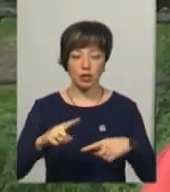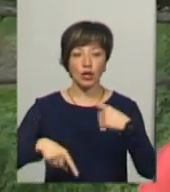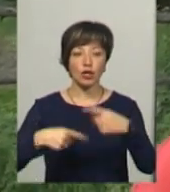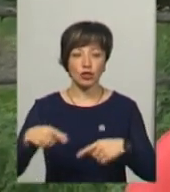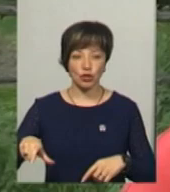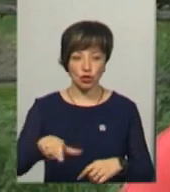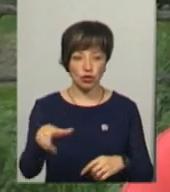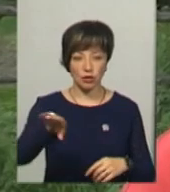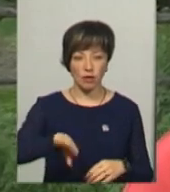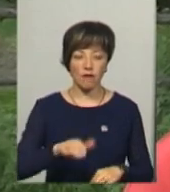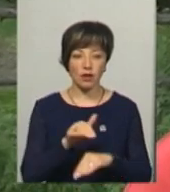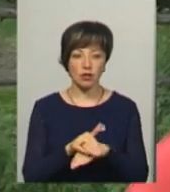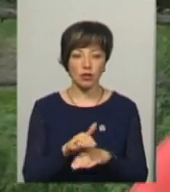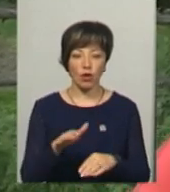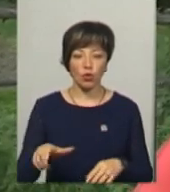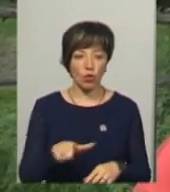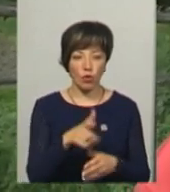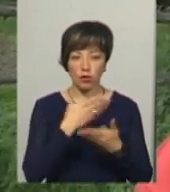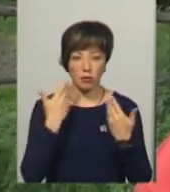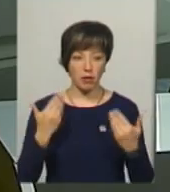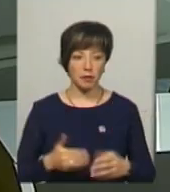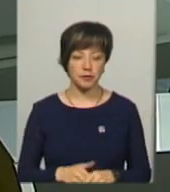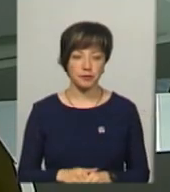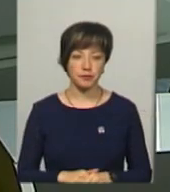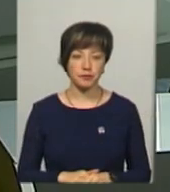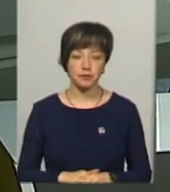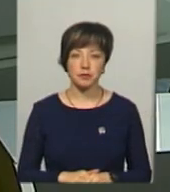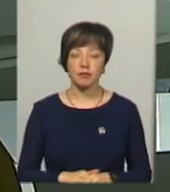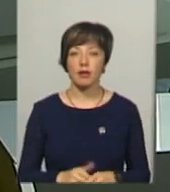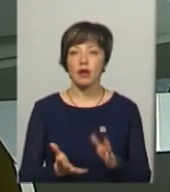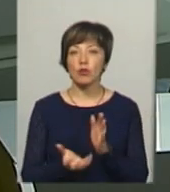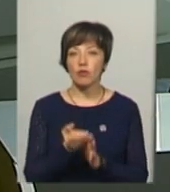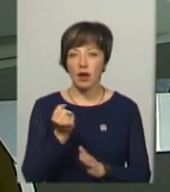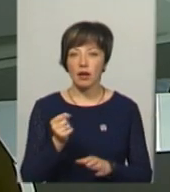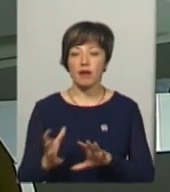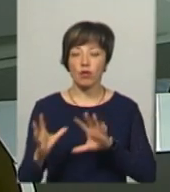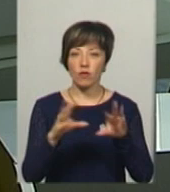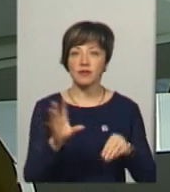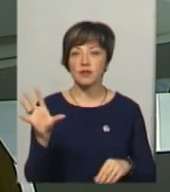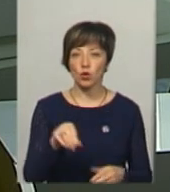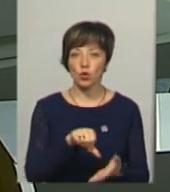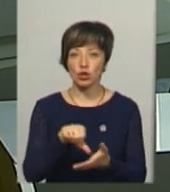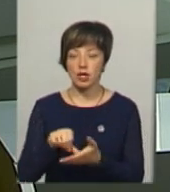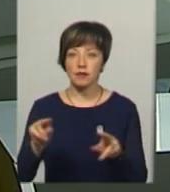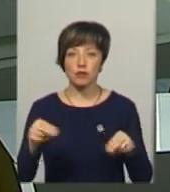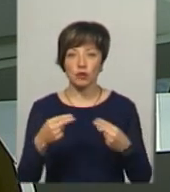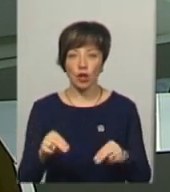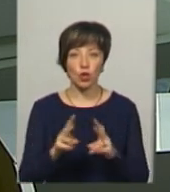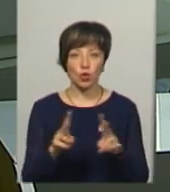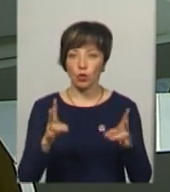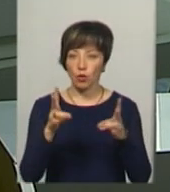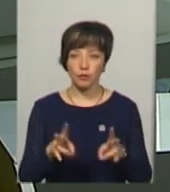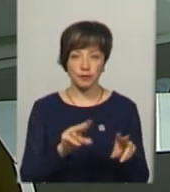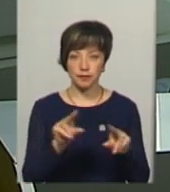річки, тому що дорога фактично розмита з цієї сторони. Рятувальники евакуювали всіх учасників чемпіонату, ніхто